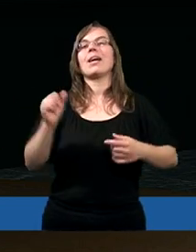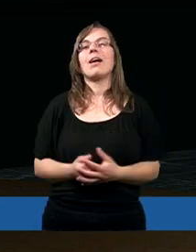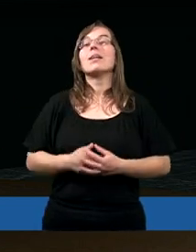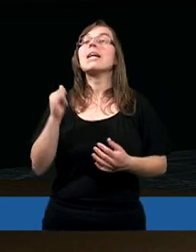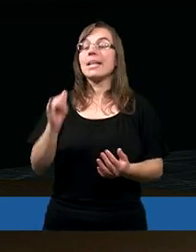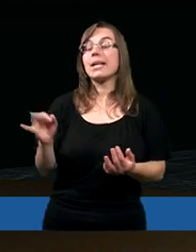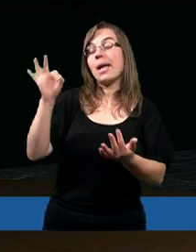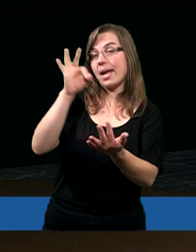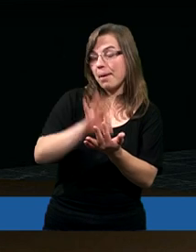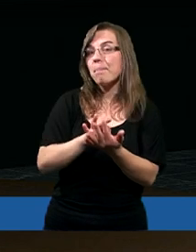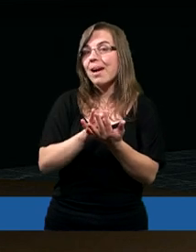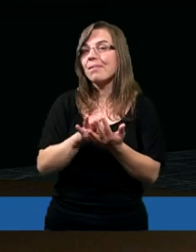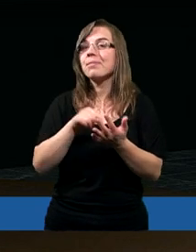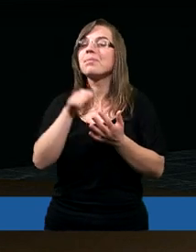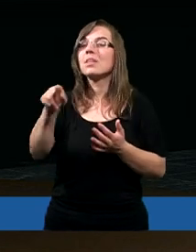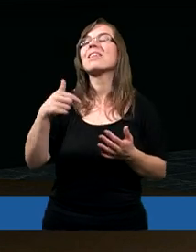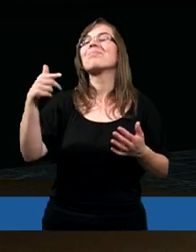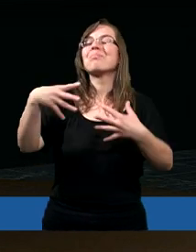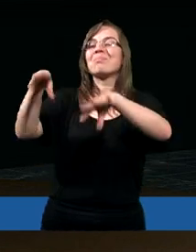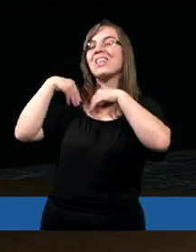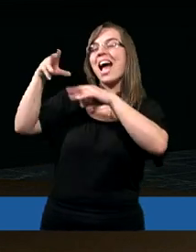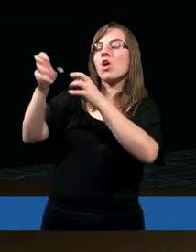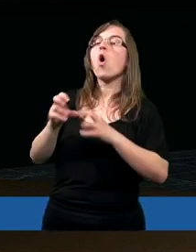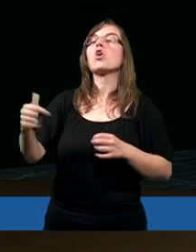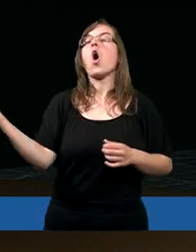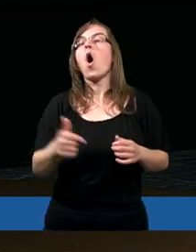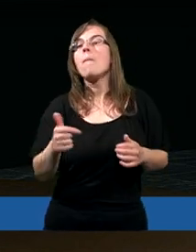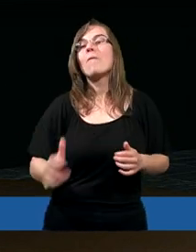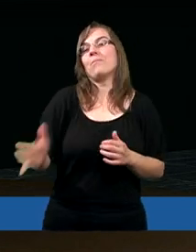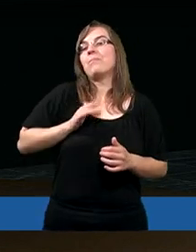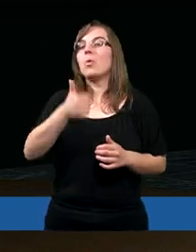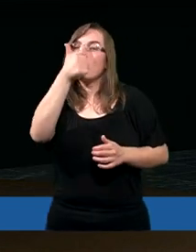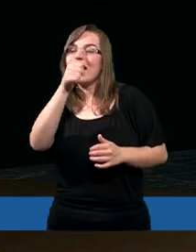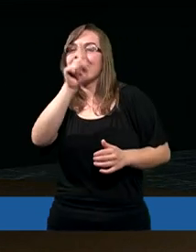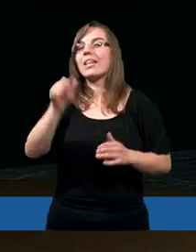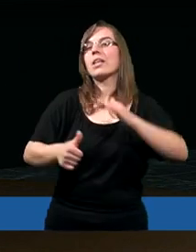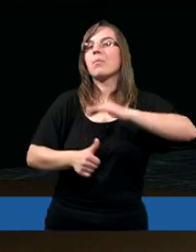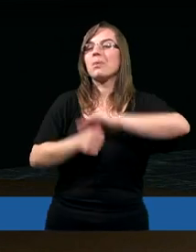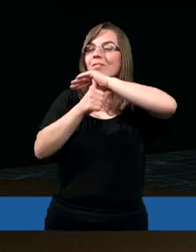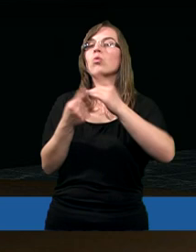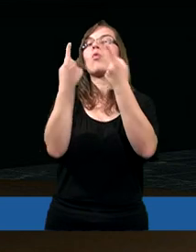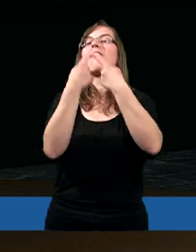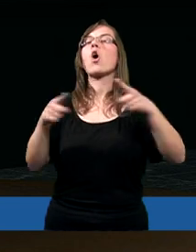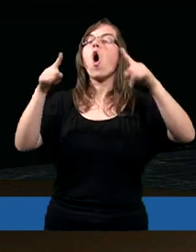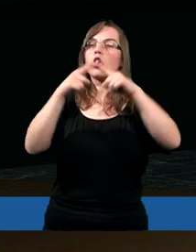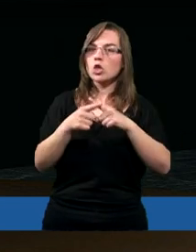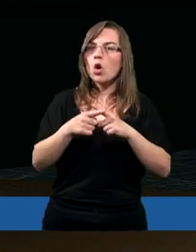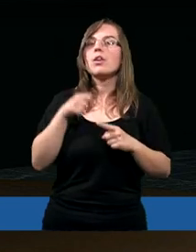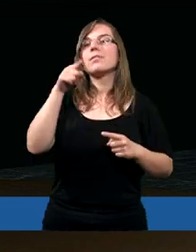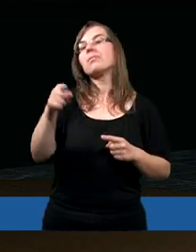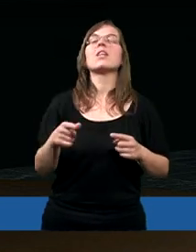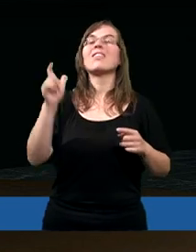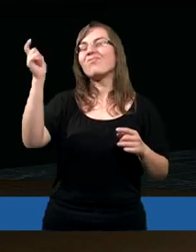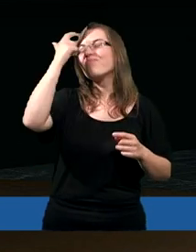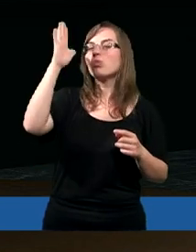I pewnie czuł na sobie ten obowiązek. Był jednym z przywódców wczesnego Kościoła, jednym z